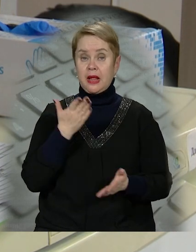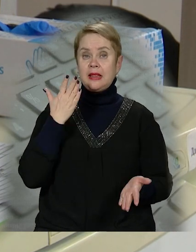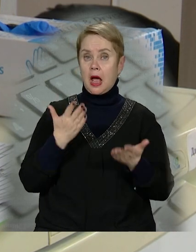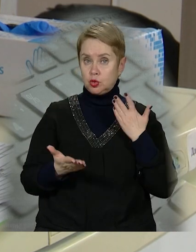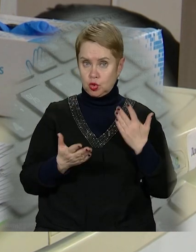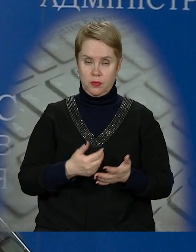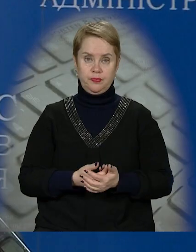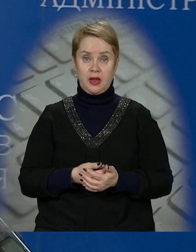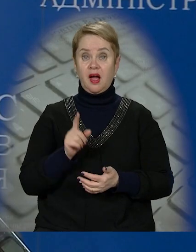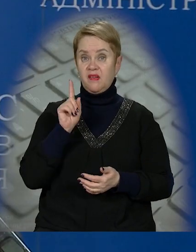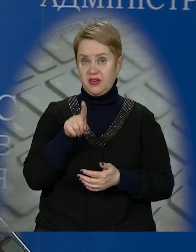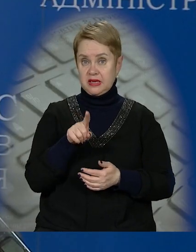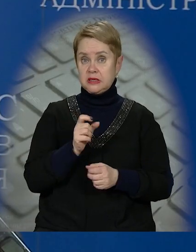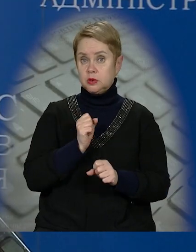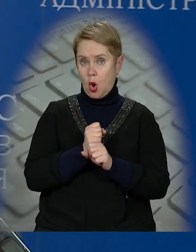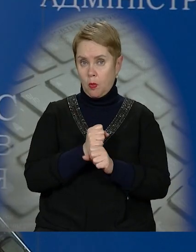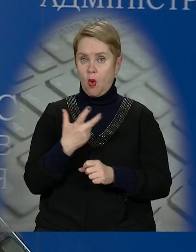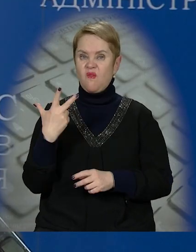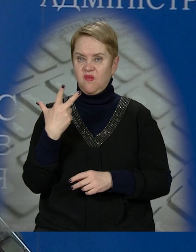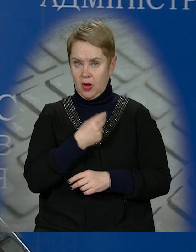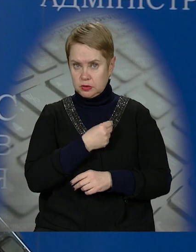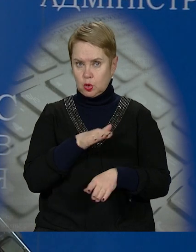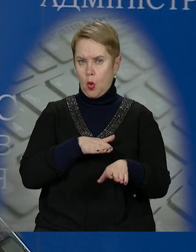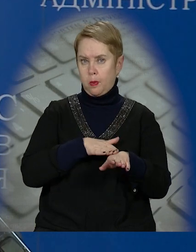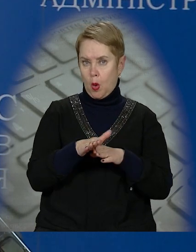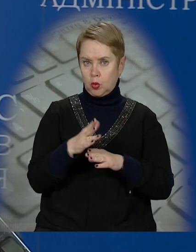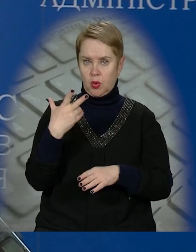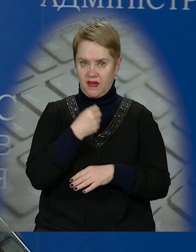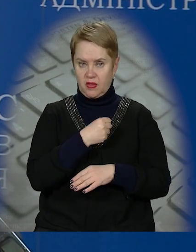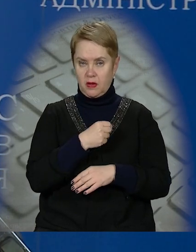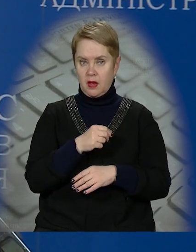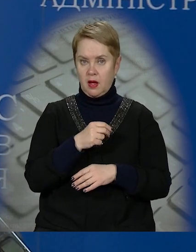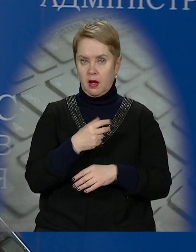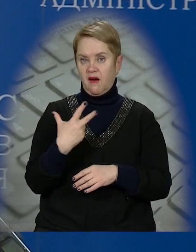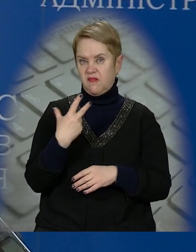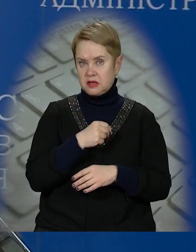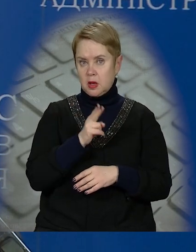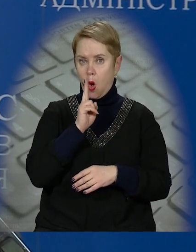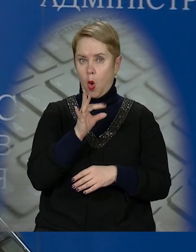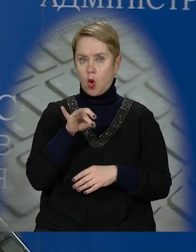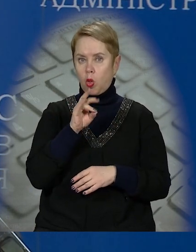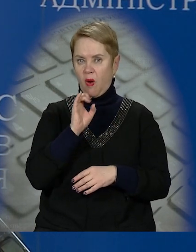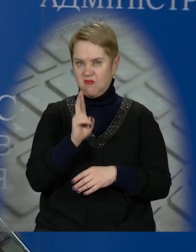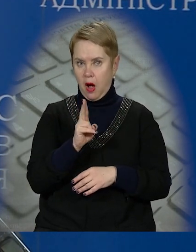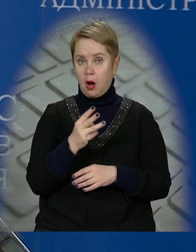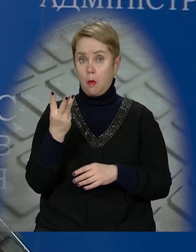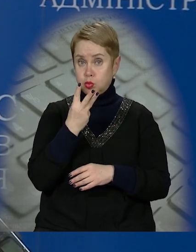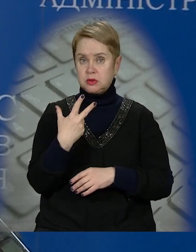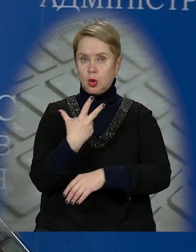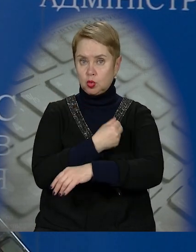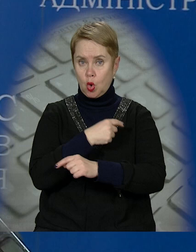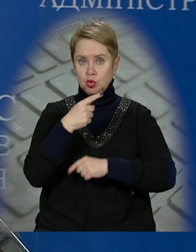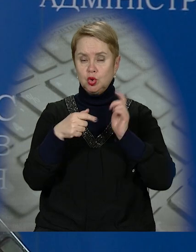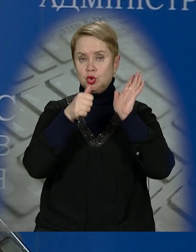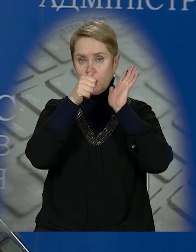Якщо ви зробили вакцинацію, повну вакцинацію вакциною Коронавак, то бустерна